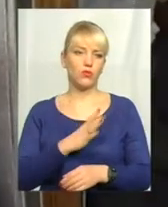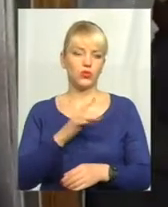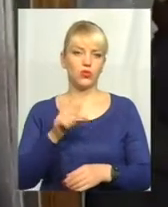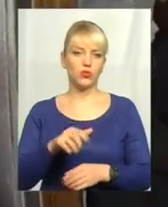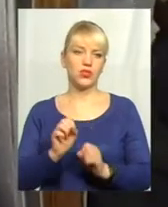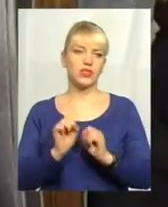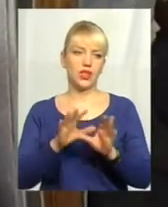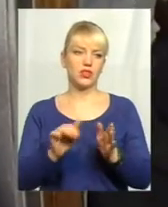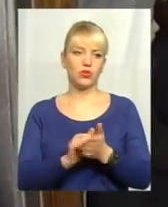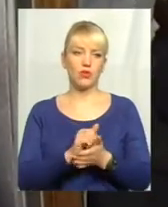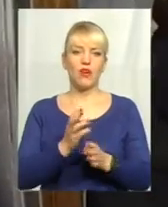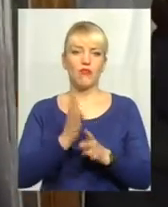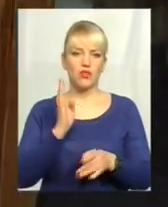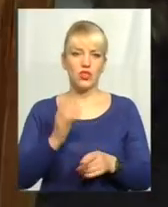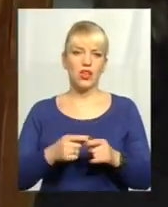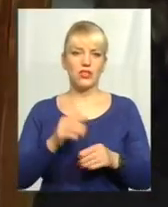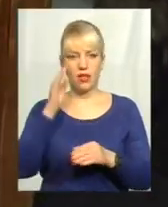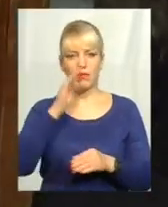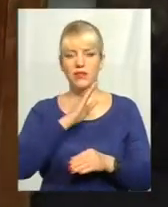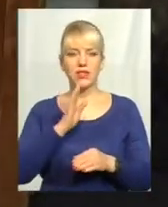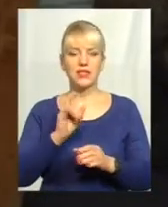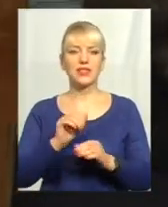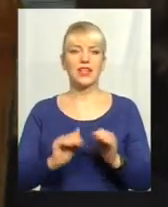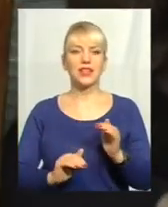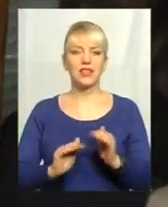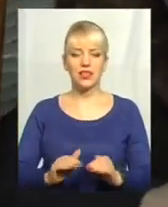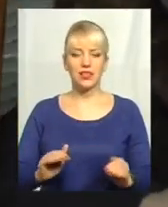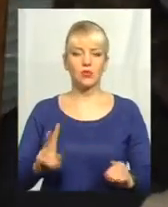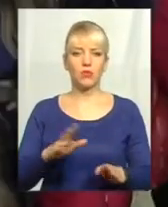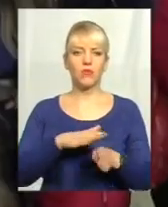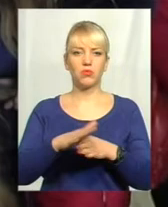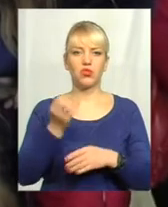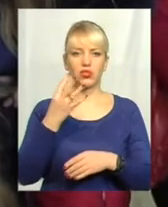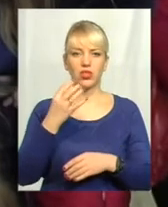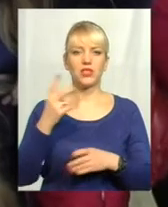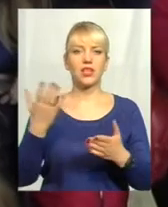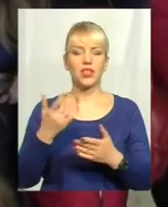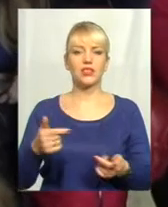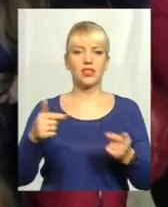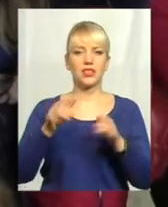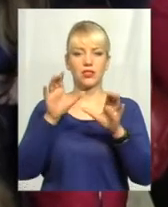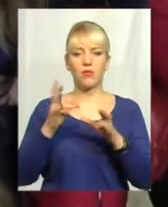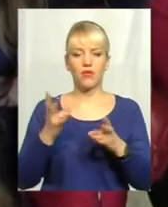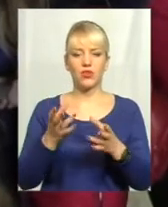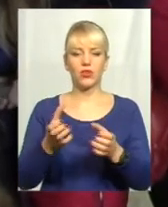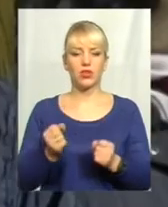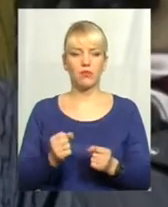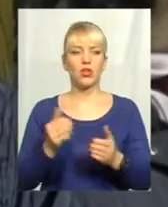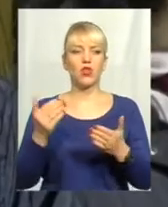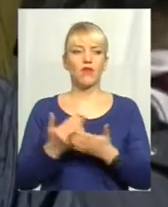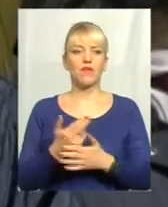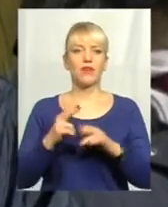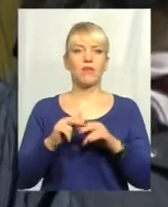черзі здебільшого батьки з дітьми, яким виповнилося 14, і які вже згідно із законом, повинні отримати паспорт нового зразка.